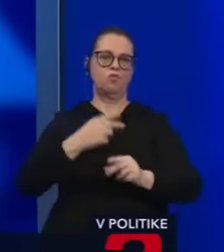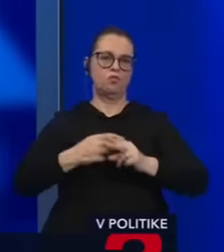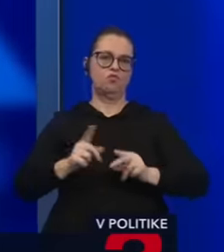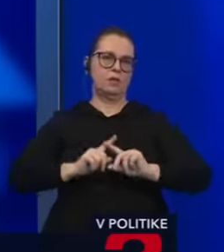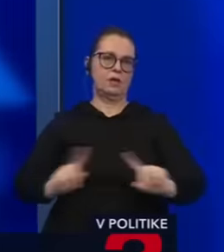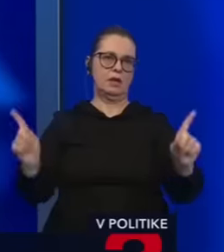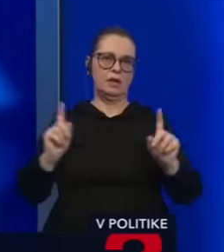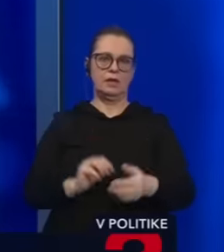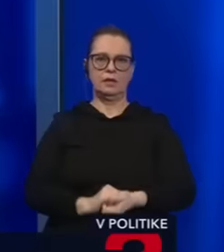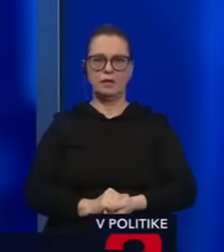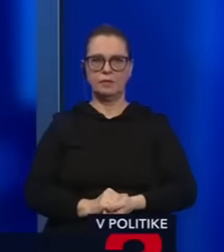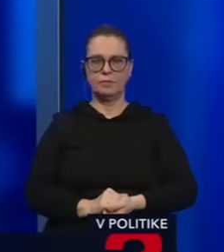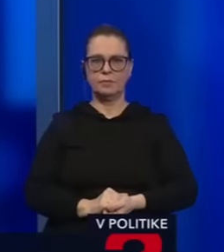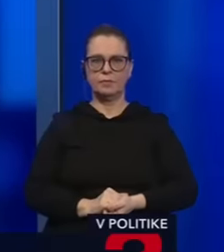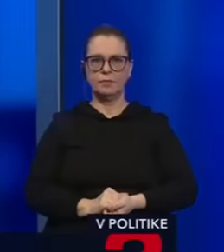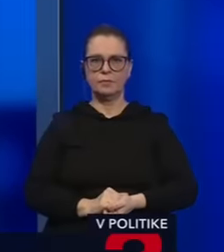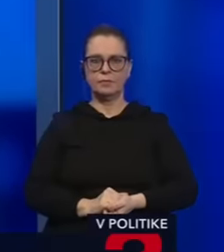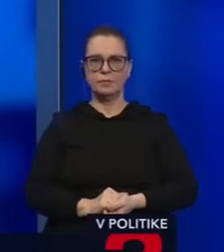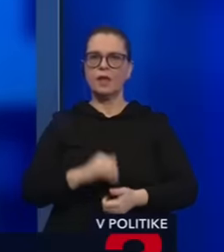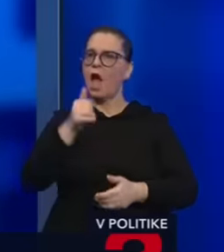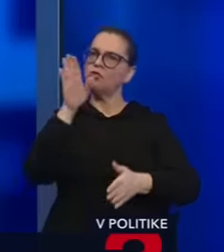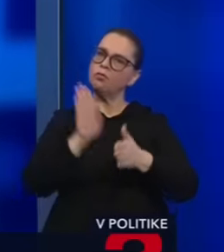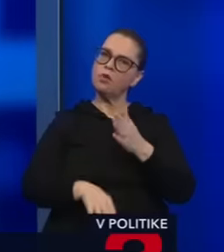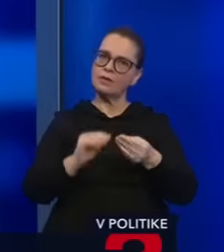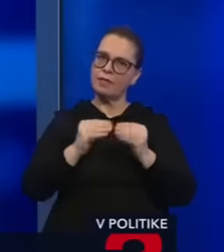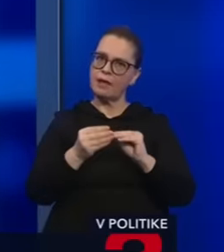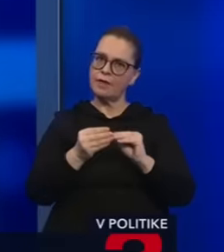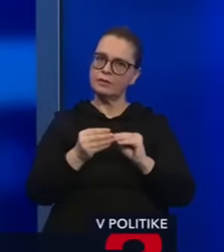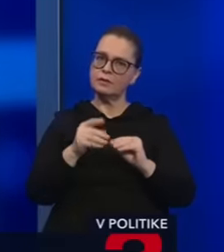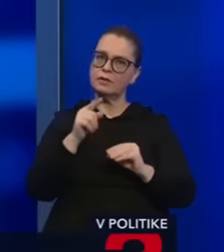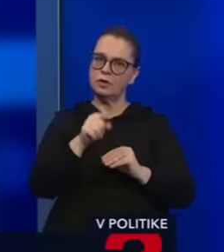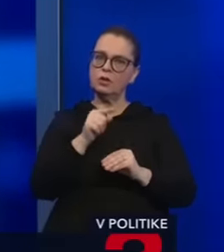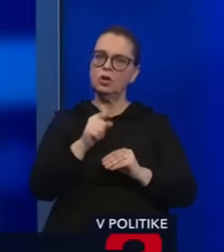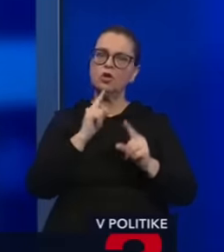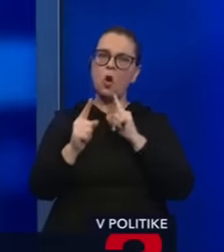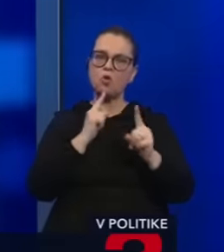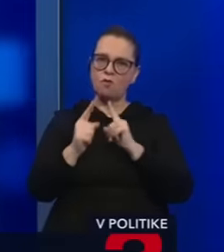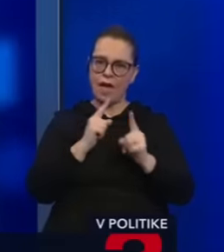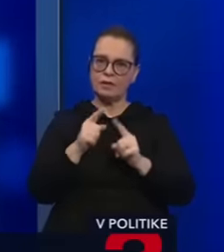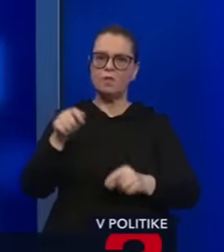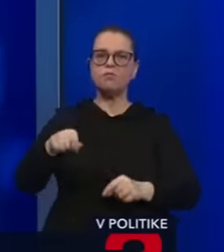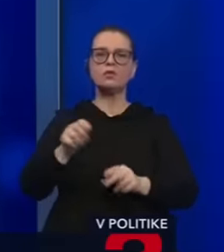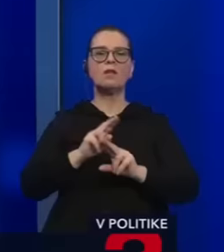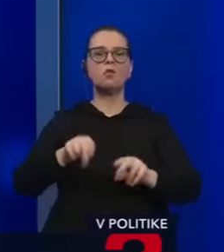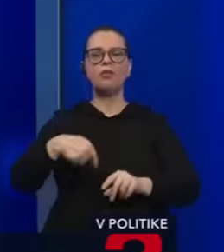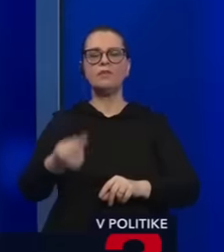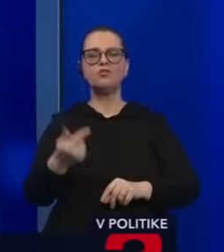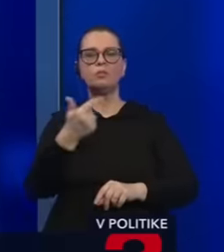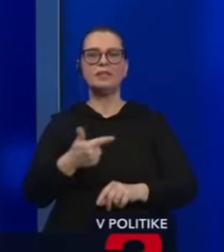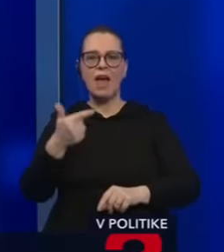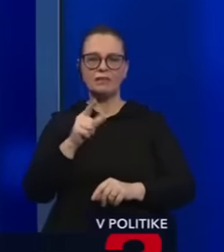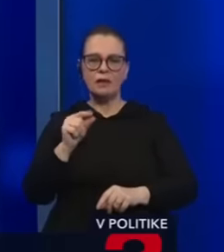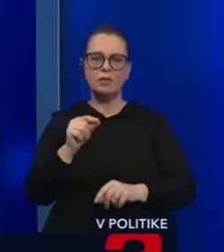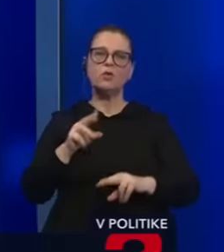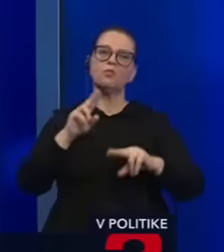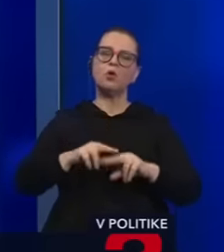zvolný za predsedu parlamentu. A ešte posledná vec k tým veciam, čo sa týka rokovania, že poslanec môže vystúpiť 20 minút, potom môže